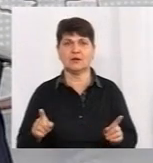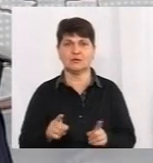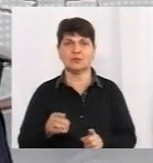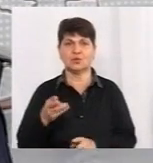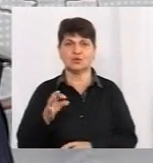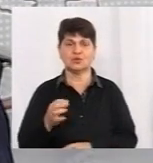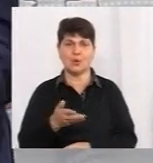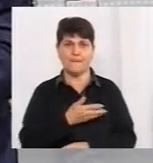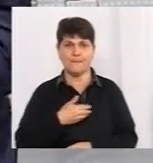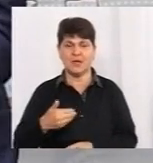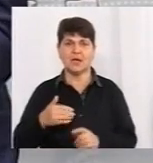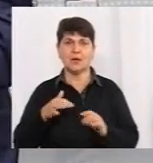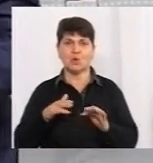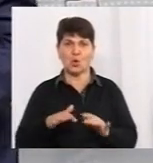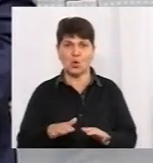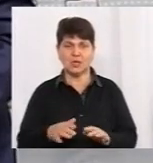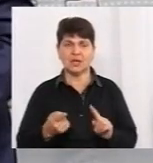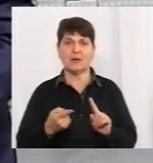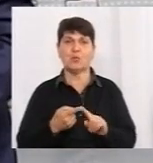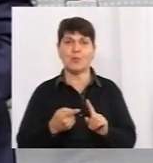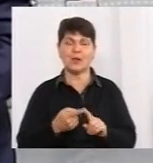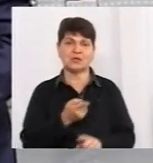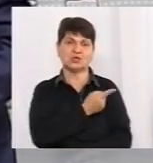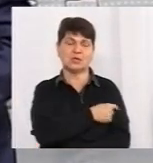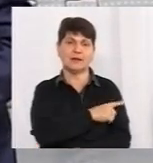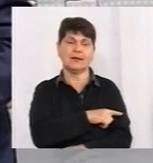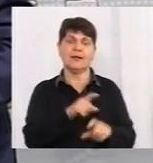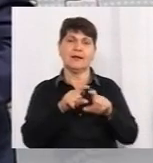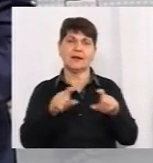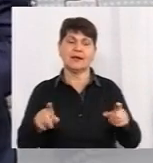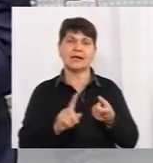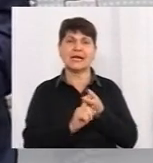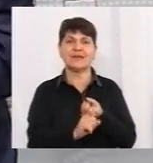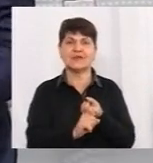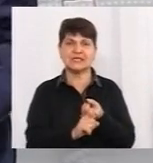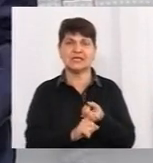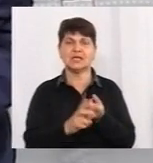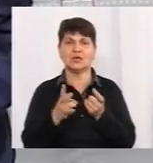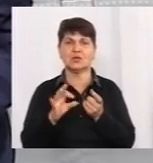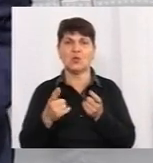проходили по-перше лікарню інфекційну відділенню, вибачте, ну,